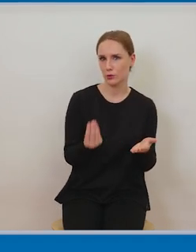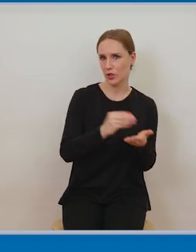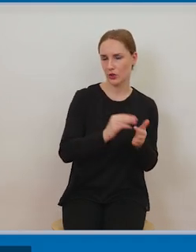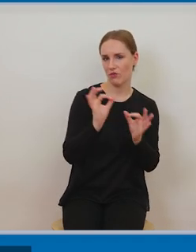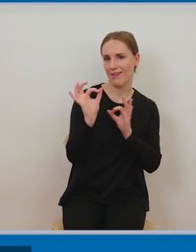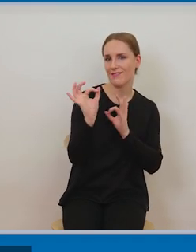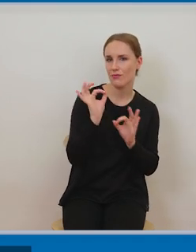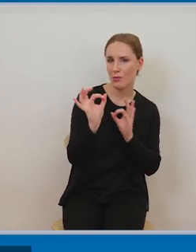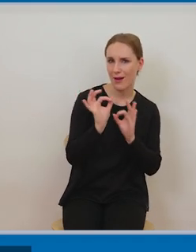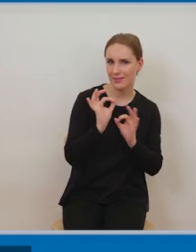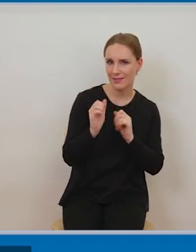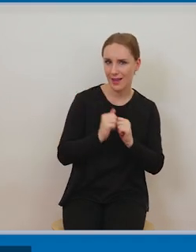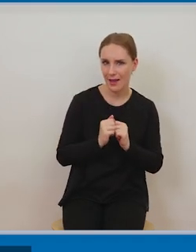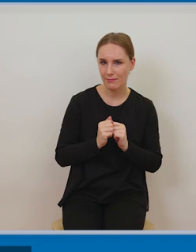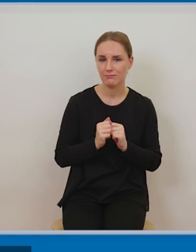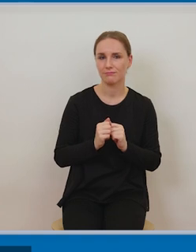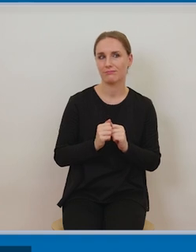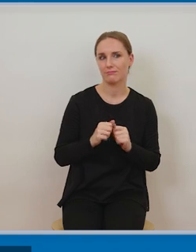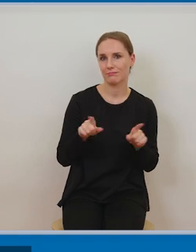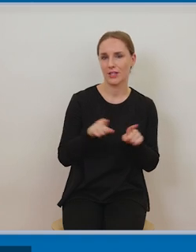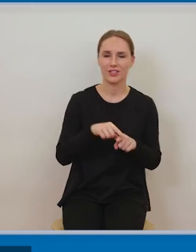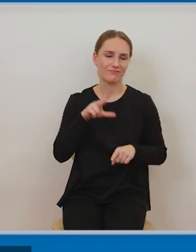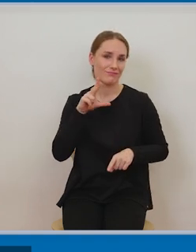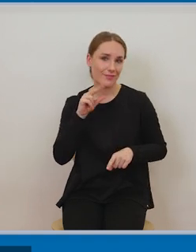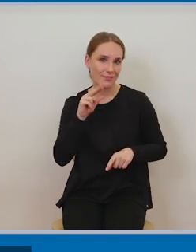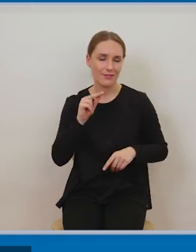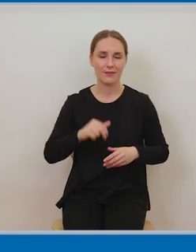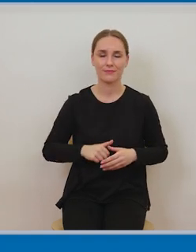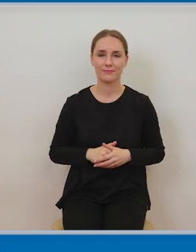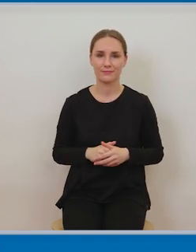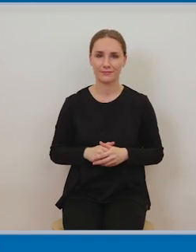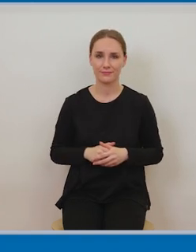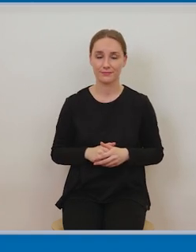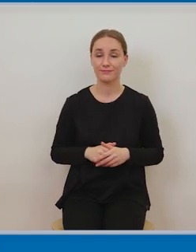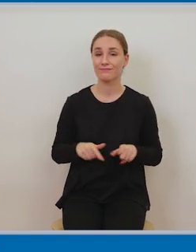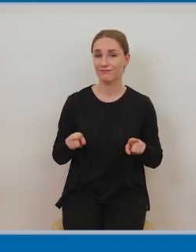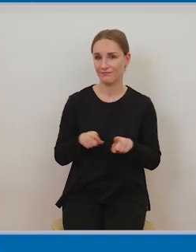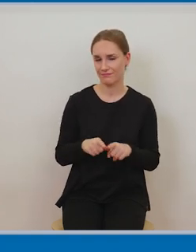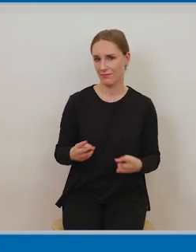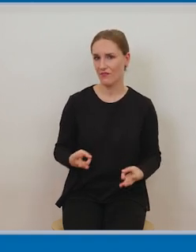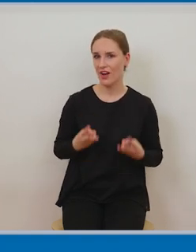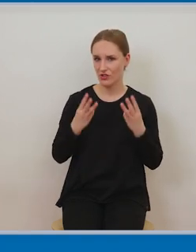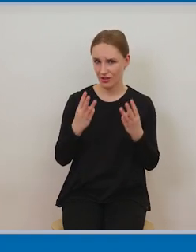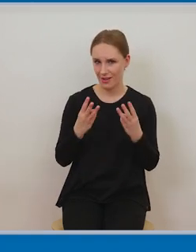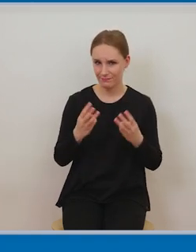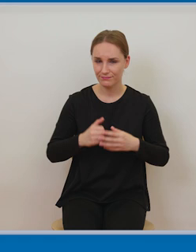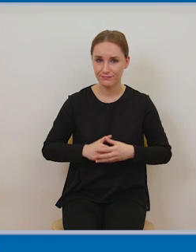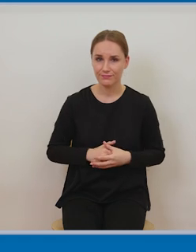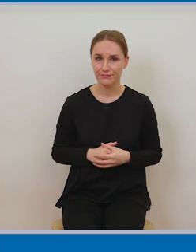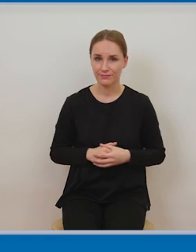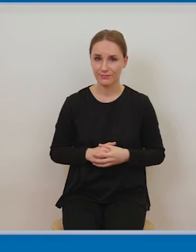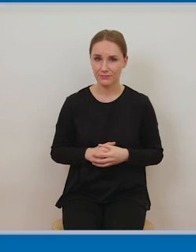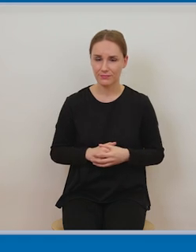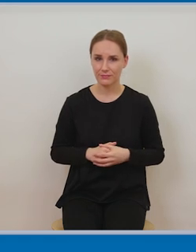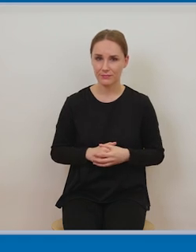podręcznika skryptu, czyje zdjęcie wykorzystujemy, wskazać tutaj nazwisko tego autora i podać źródło. W przypadku utworów, które są